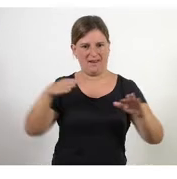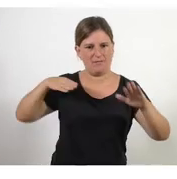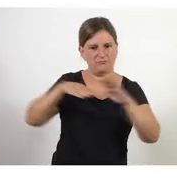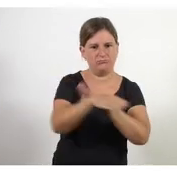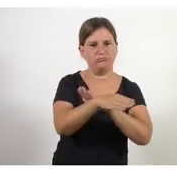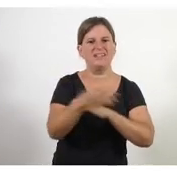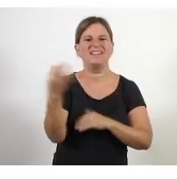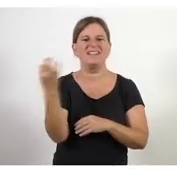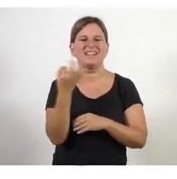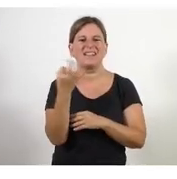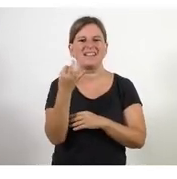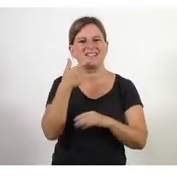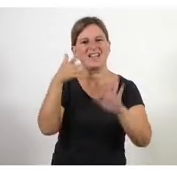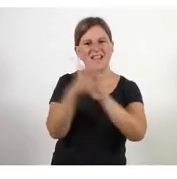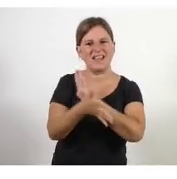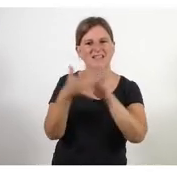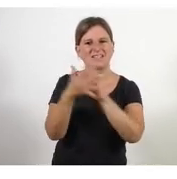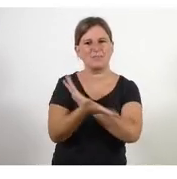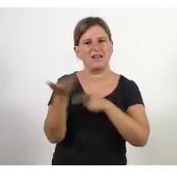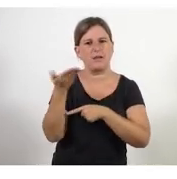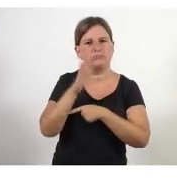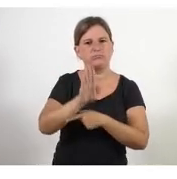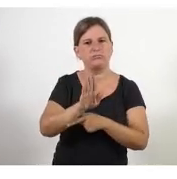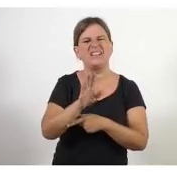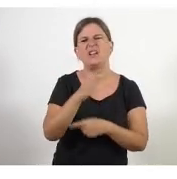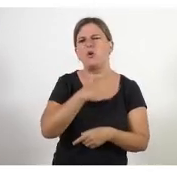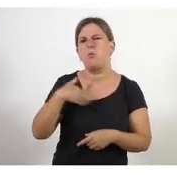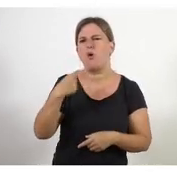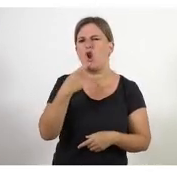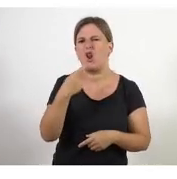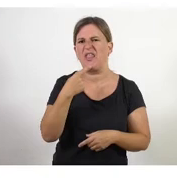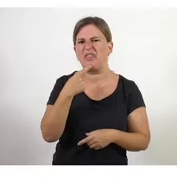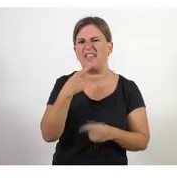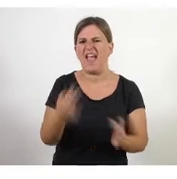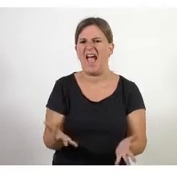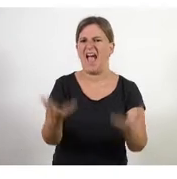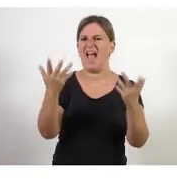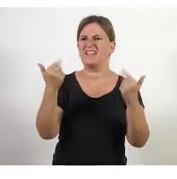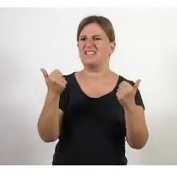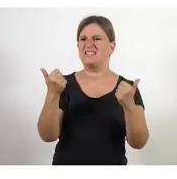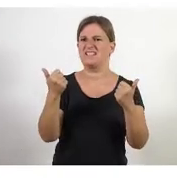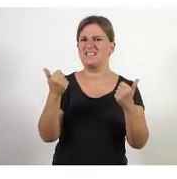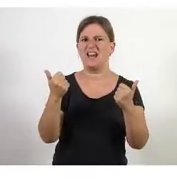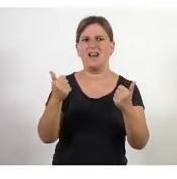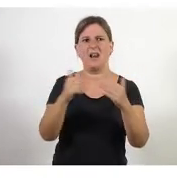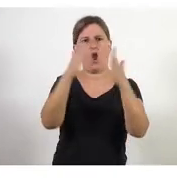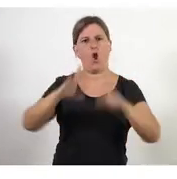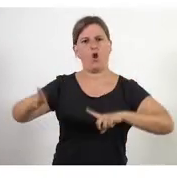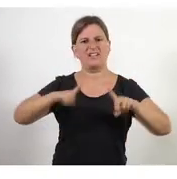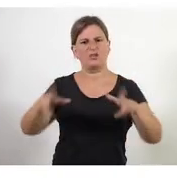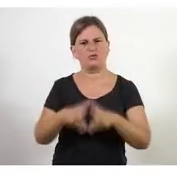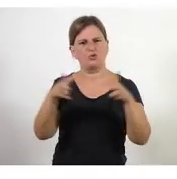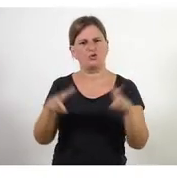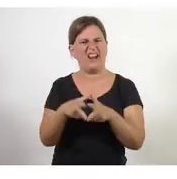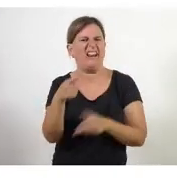anem a veure una introducció del que vol dir això d'agilitzar organitzacions socials, perquè